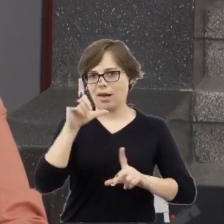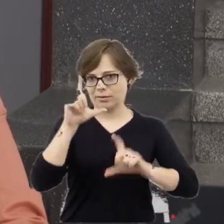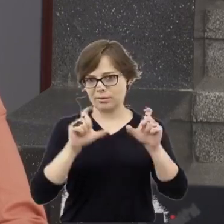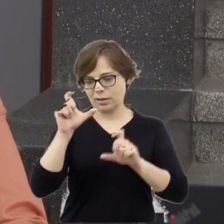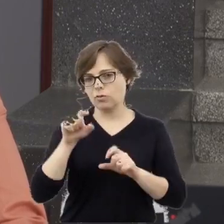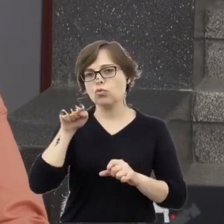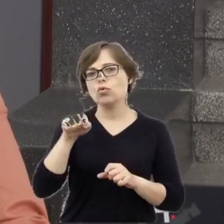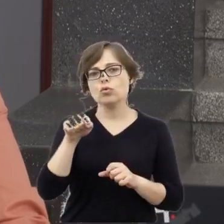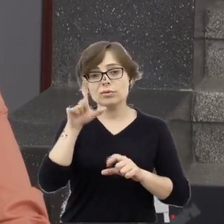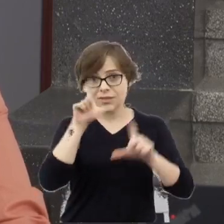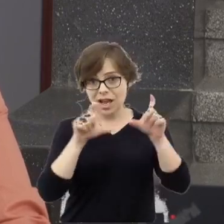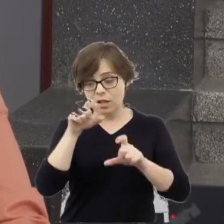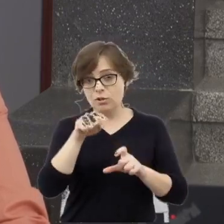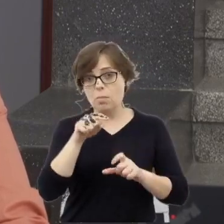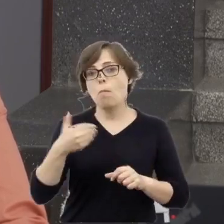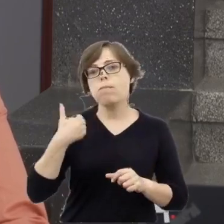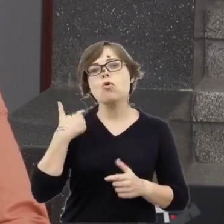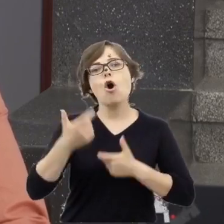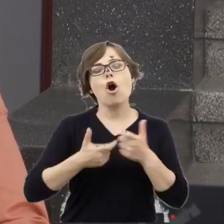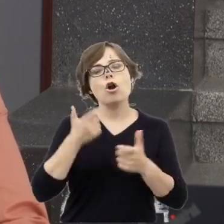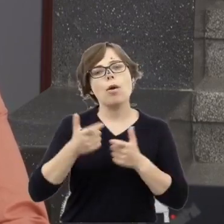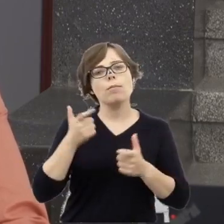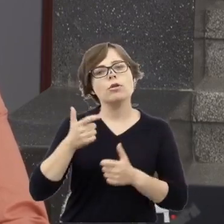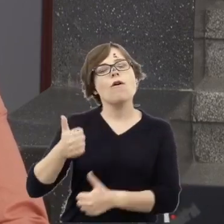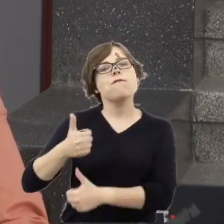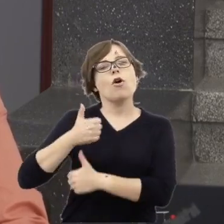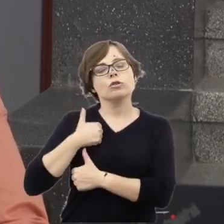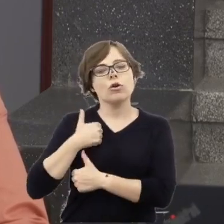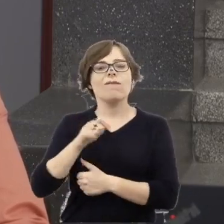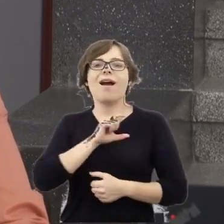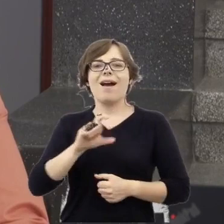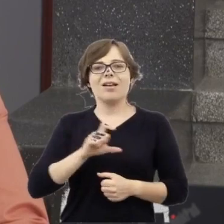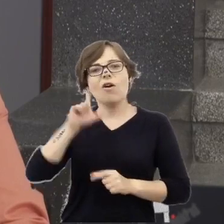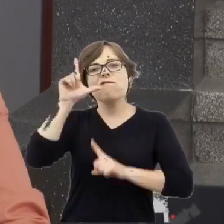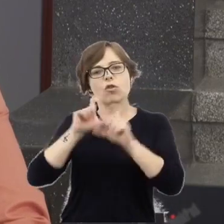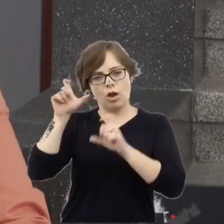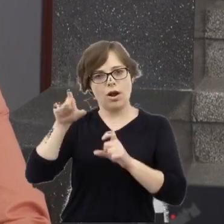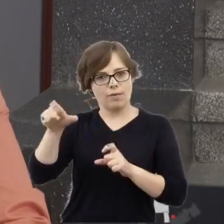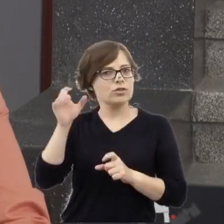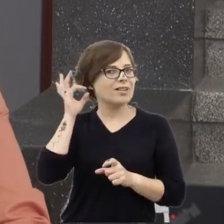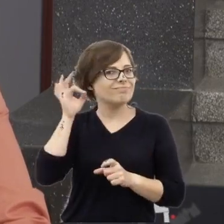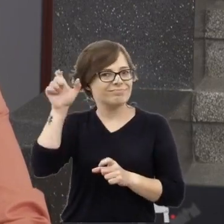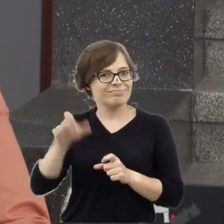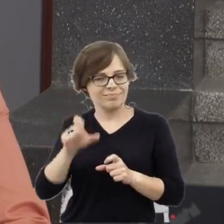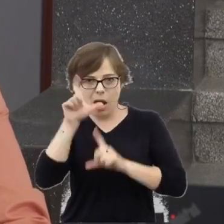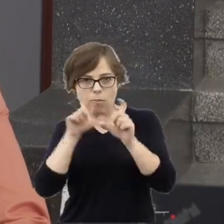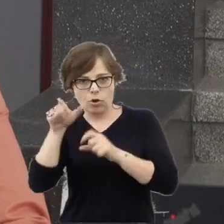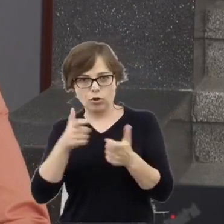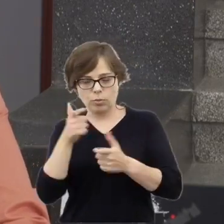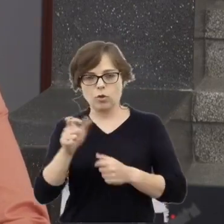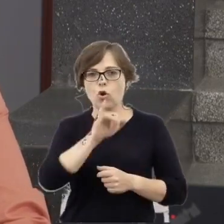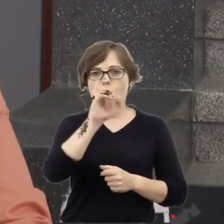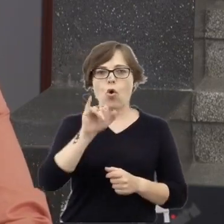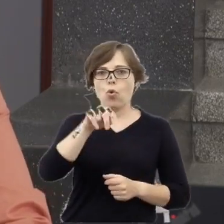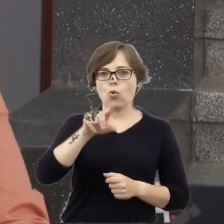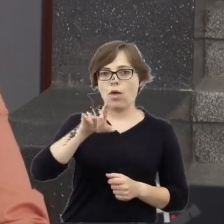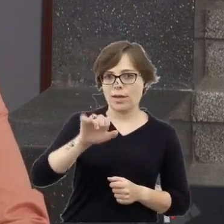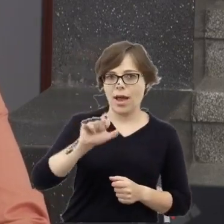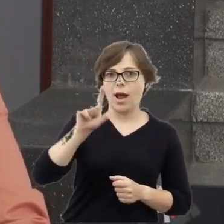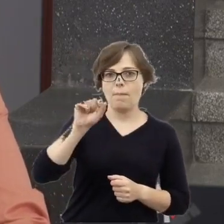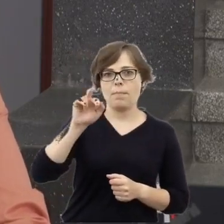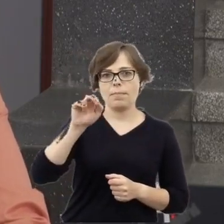wykonała reporterka Wojskowej Agencji Fotograficznej Julia Pirot, która